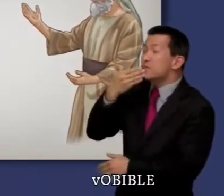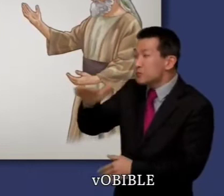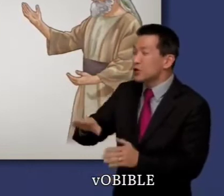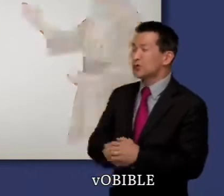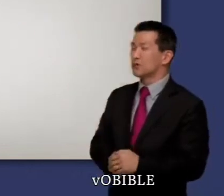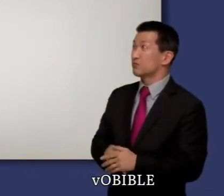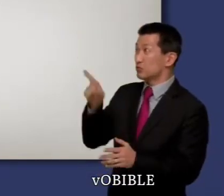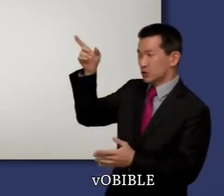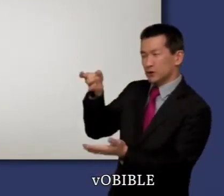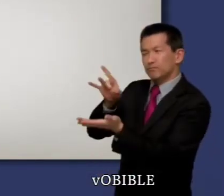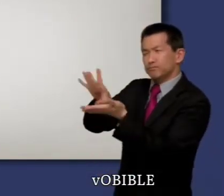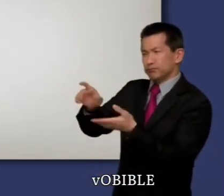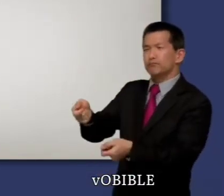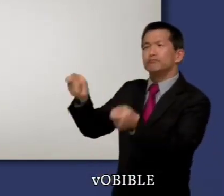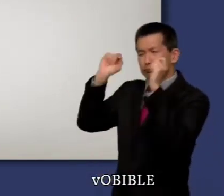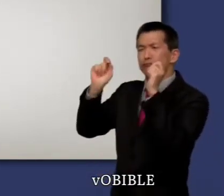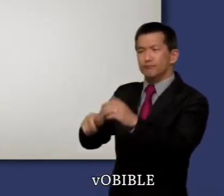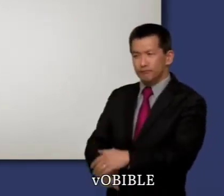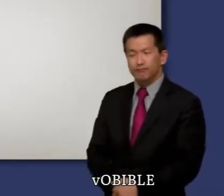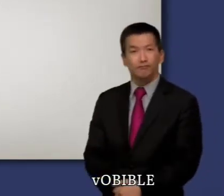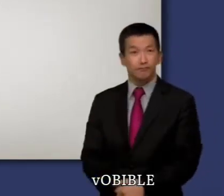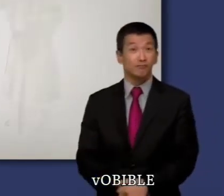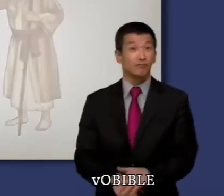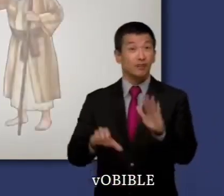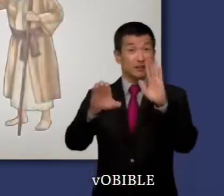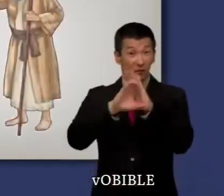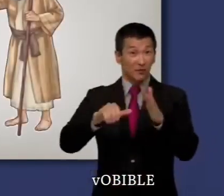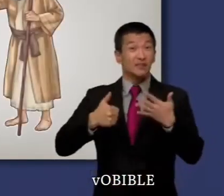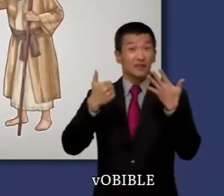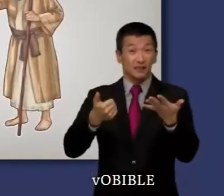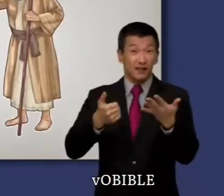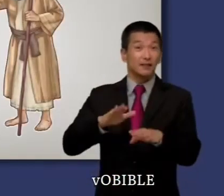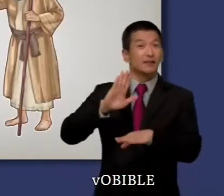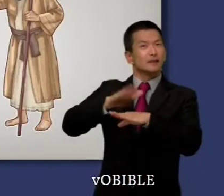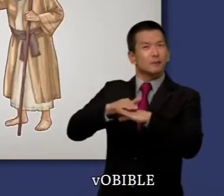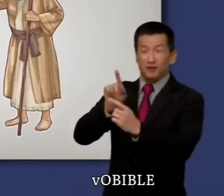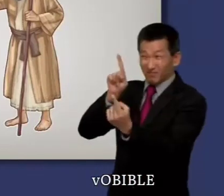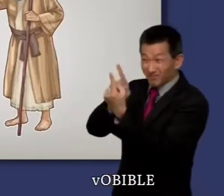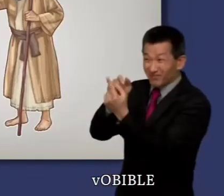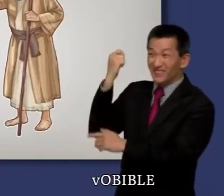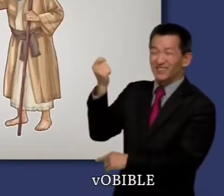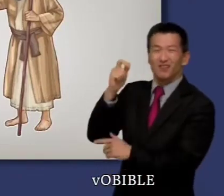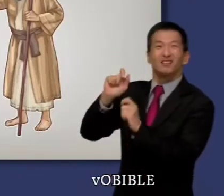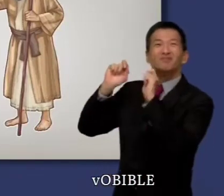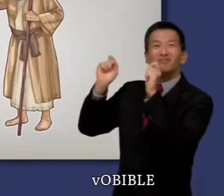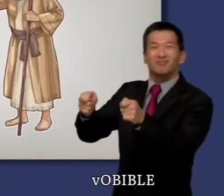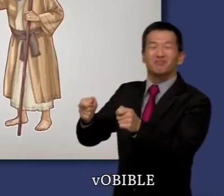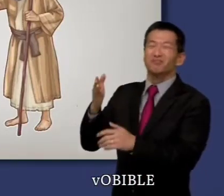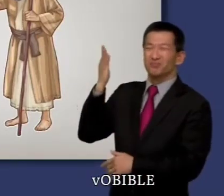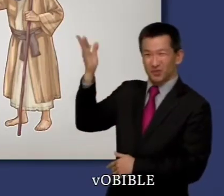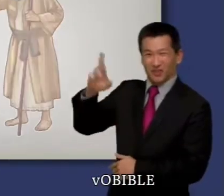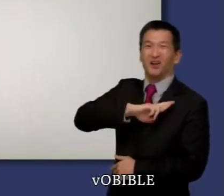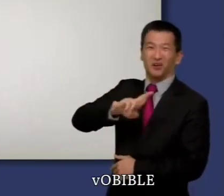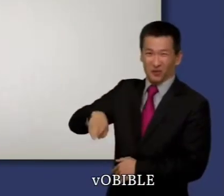'il ne sera plus roi. Dans le chapitre 16, Samuel ouint celui qui deviendra le prochain roi, David, un